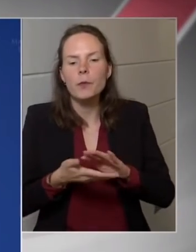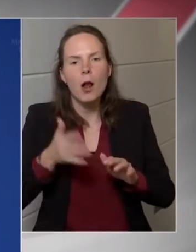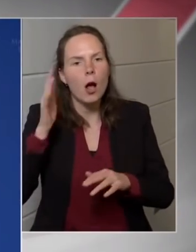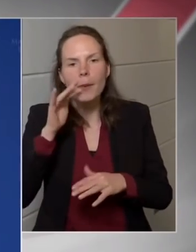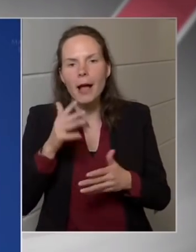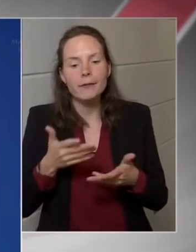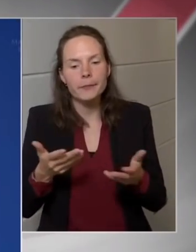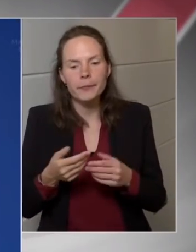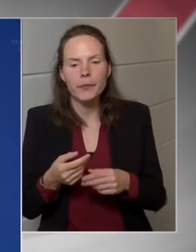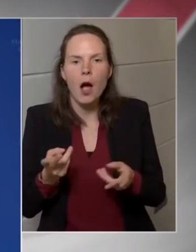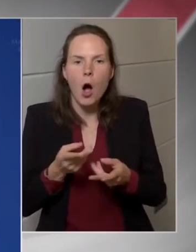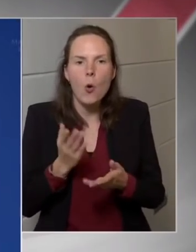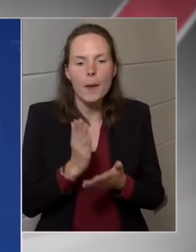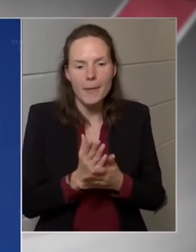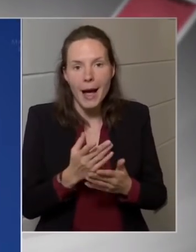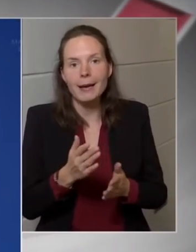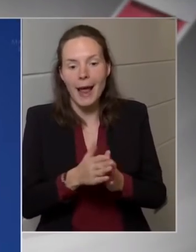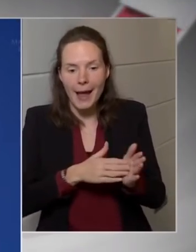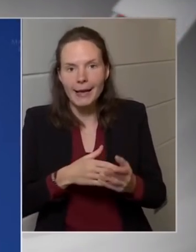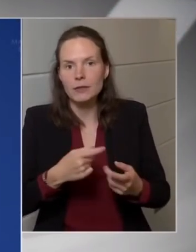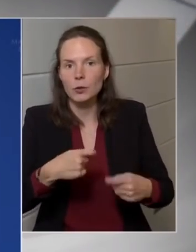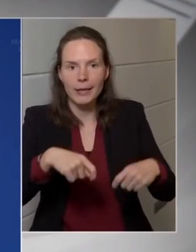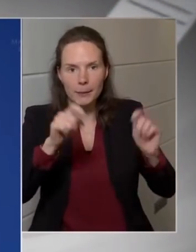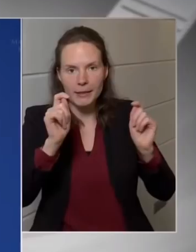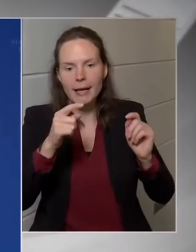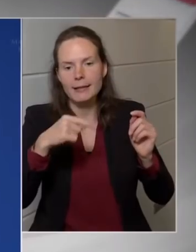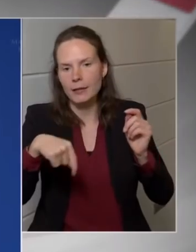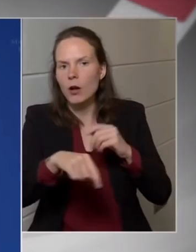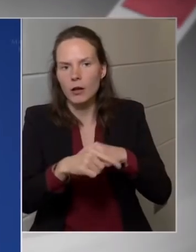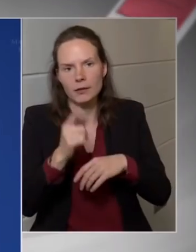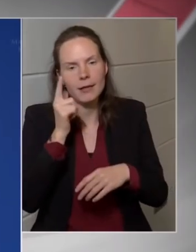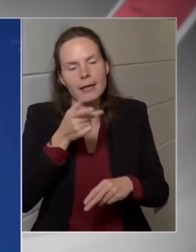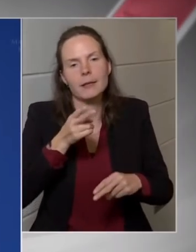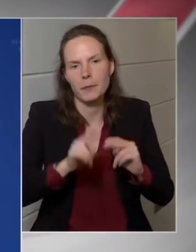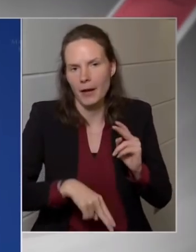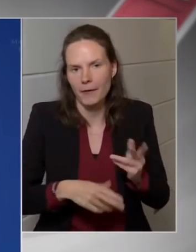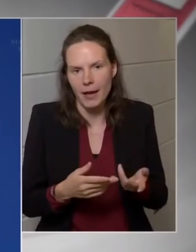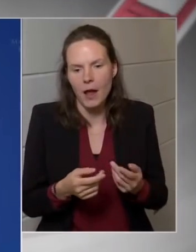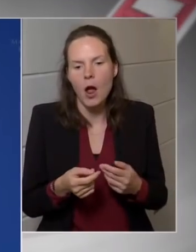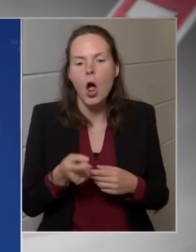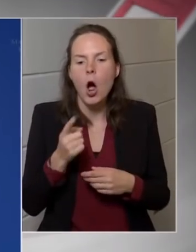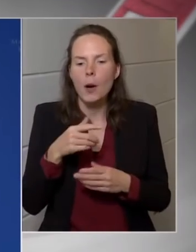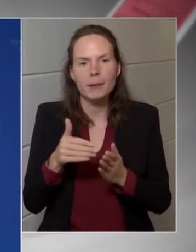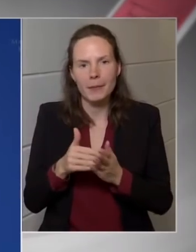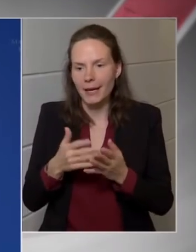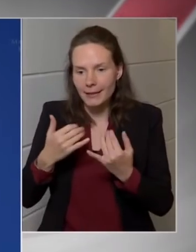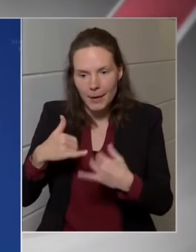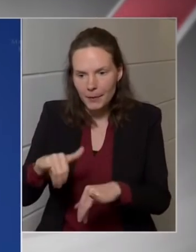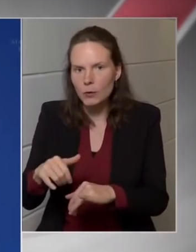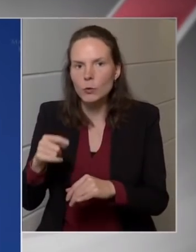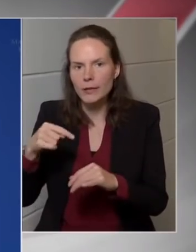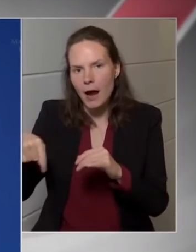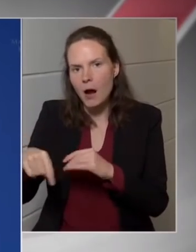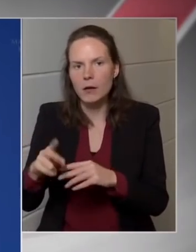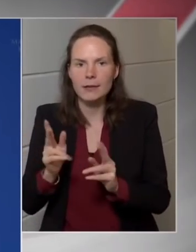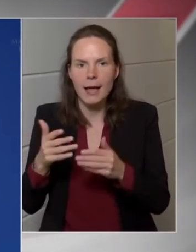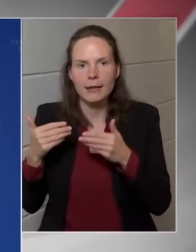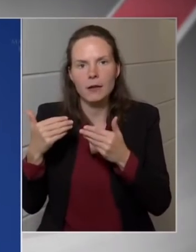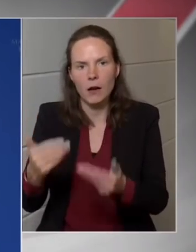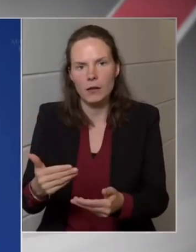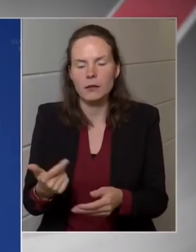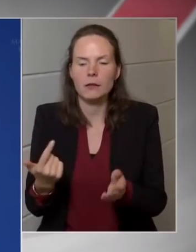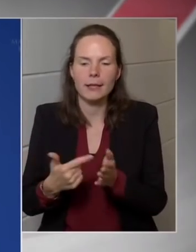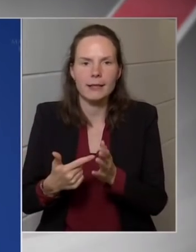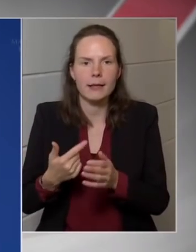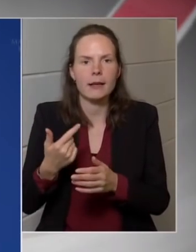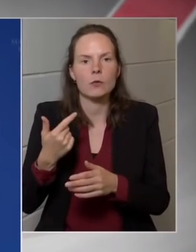megkezdődt az építkezéstorzókat, ha nem hagyunk, azok mindbe fognak fejeződni. Meg nem indult építkezéseket tudunk elhalasztani, hogy azoknál 23-ban, amely 24